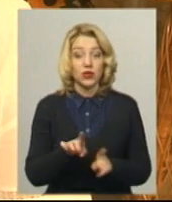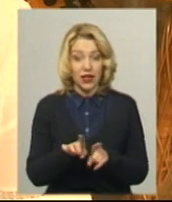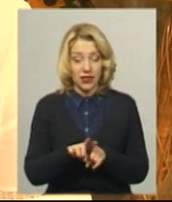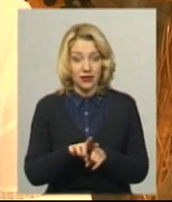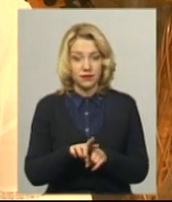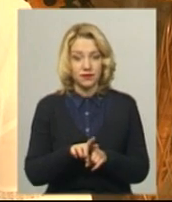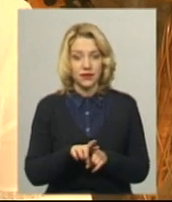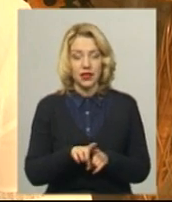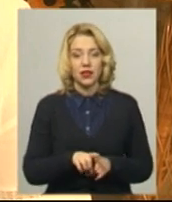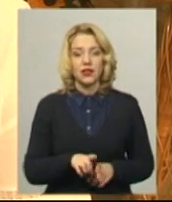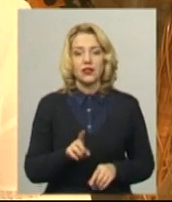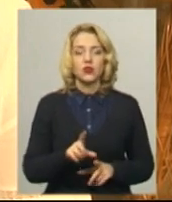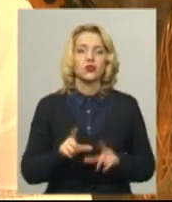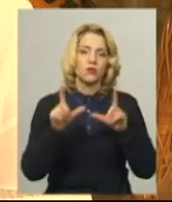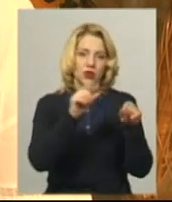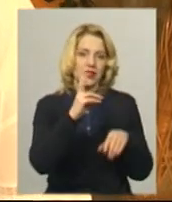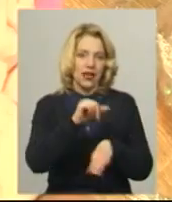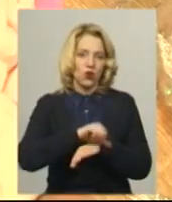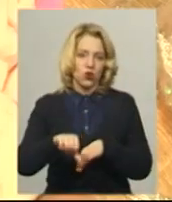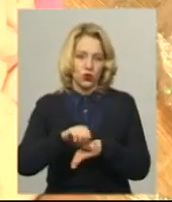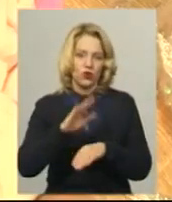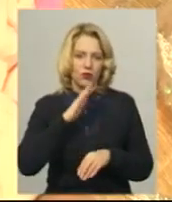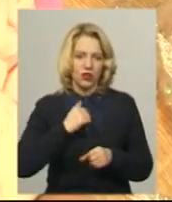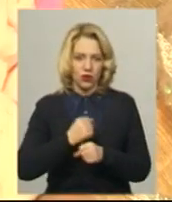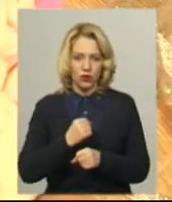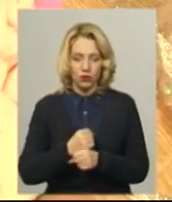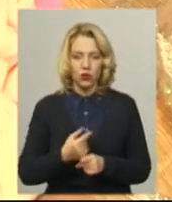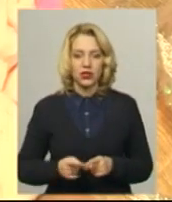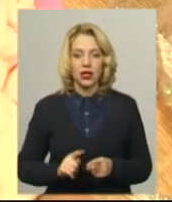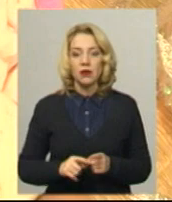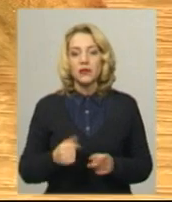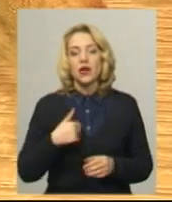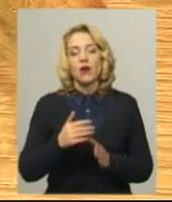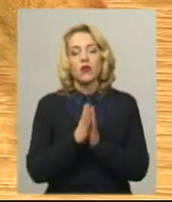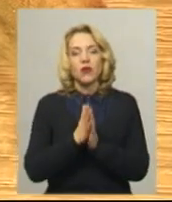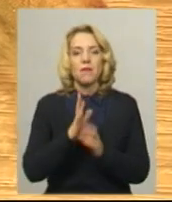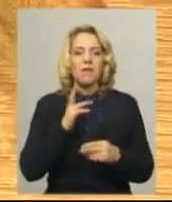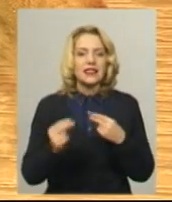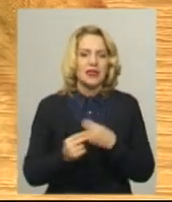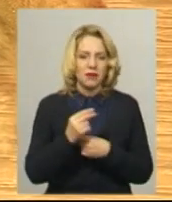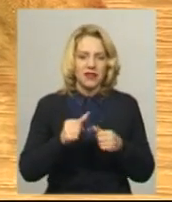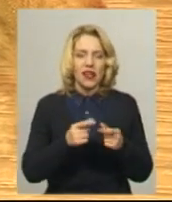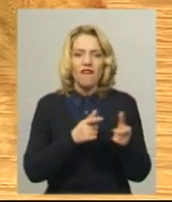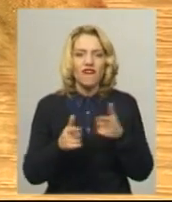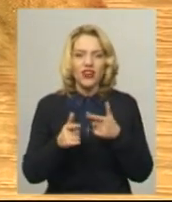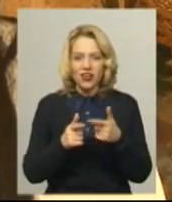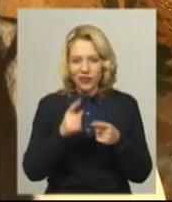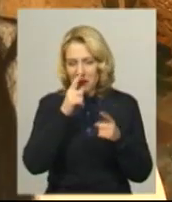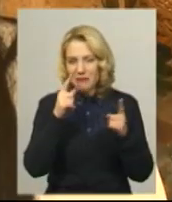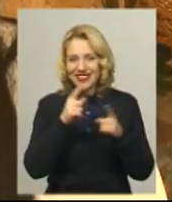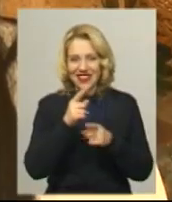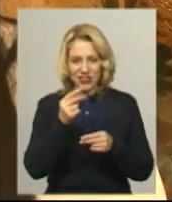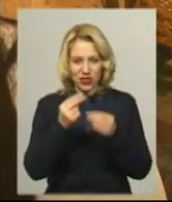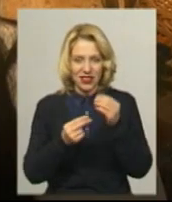пару прикрас поїхали за кордон в мене До майстрині звертаються з проханням провести майстер-класи з виготовленням мініатюрних іграшок